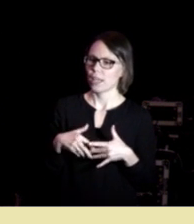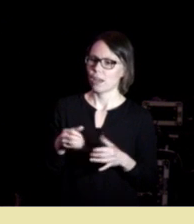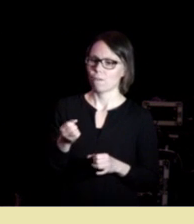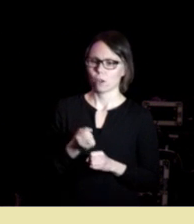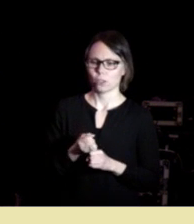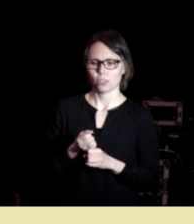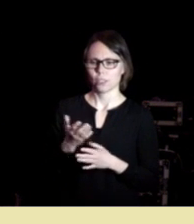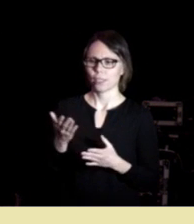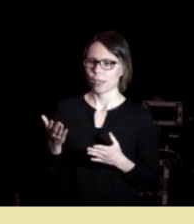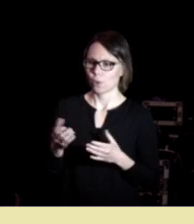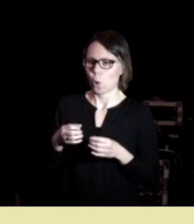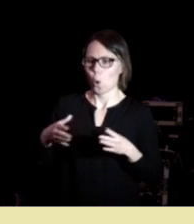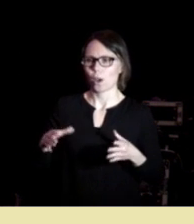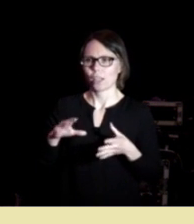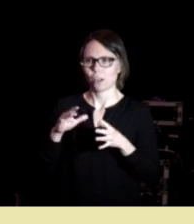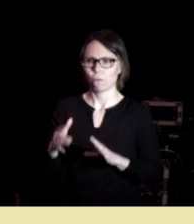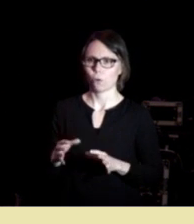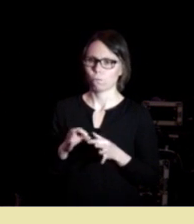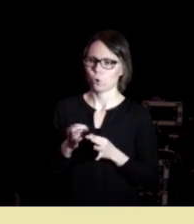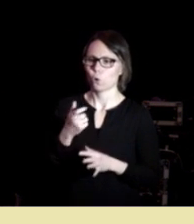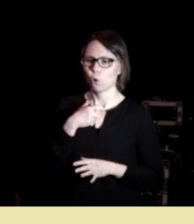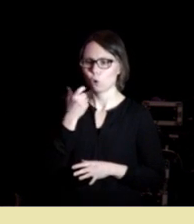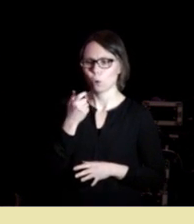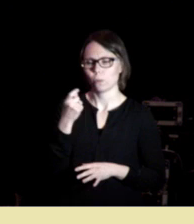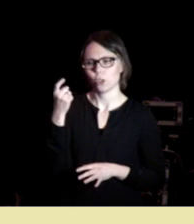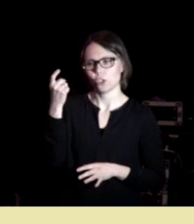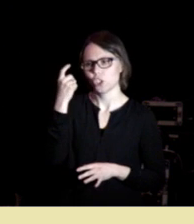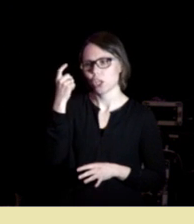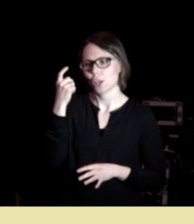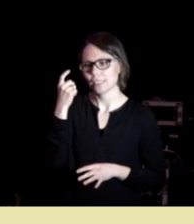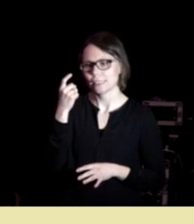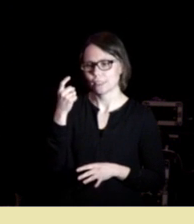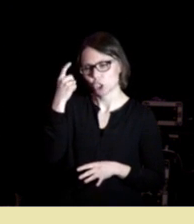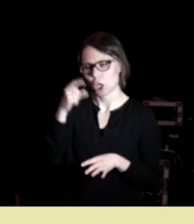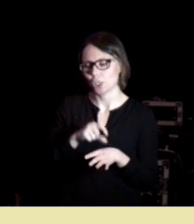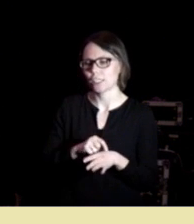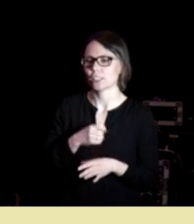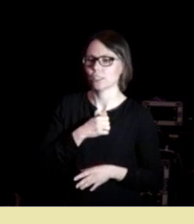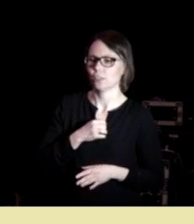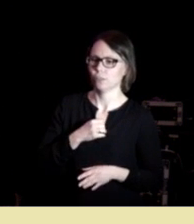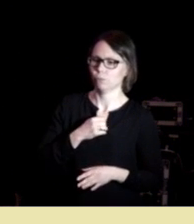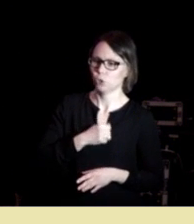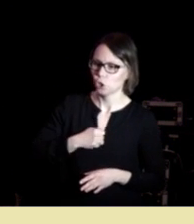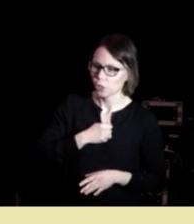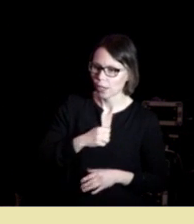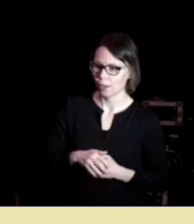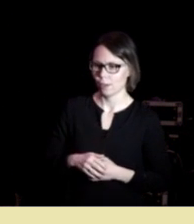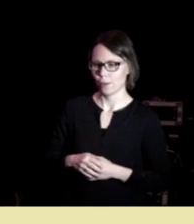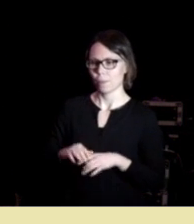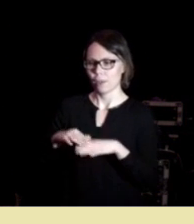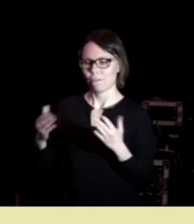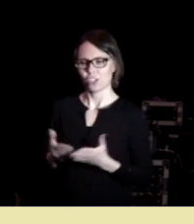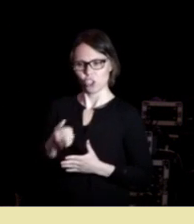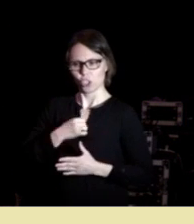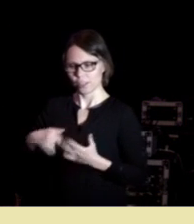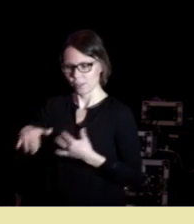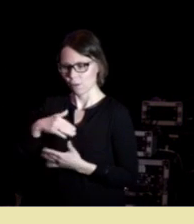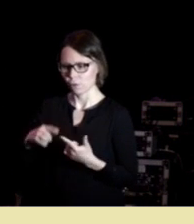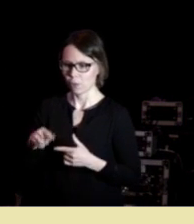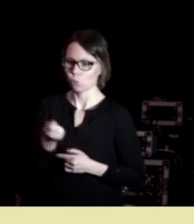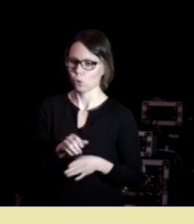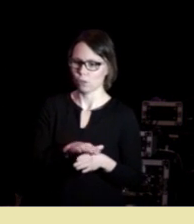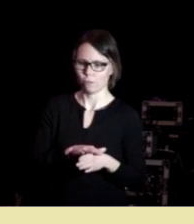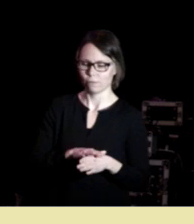en økende form for ungdomspsykiater i sykelighet. Vi har verdens tryggeste samfunn, og så sier noen at jeg føler meg ikke trygg